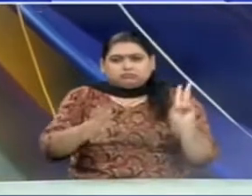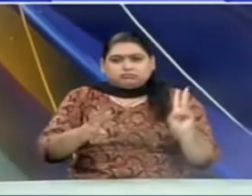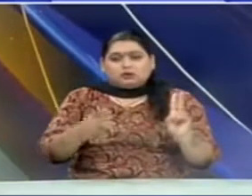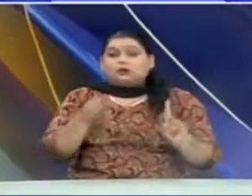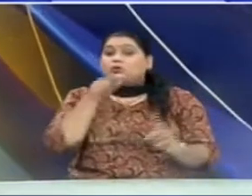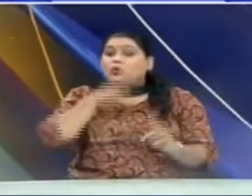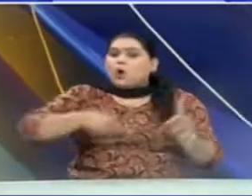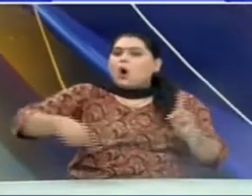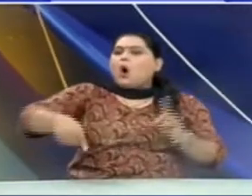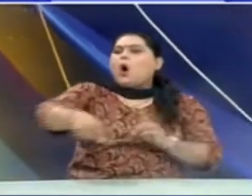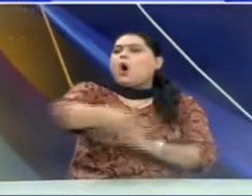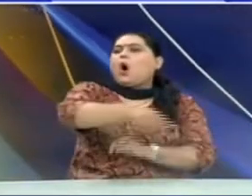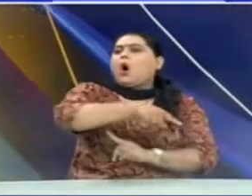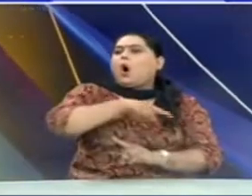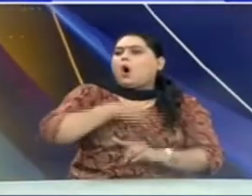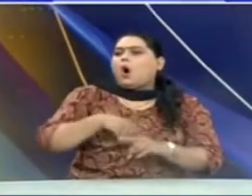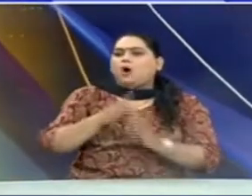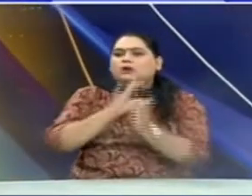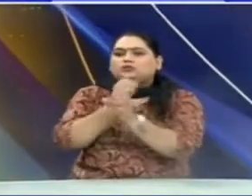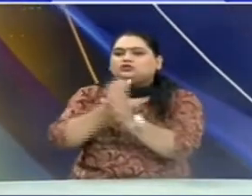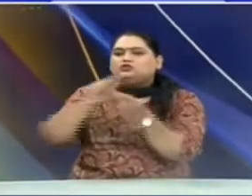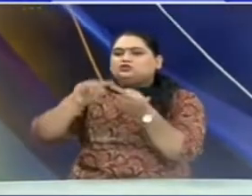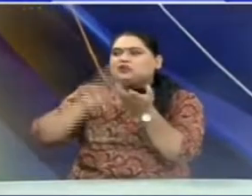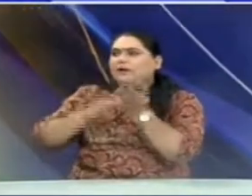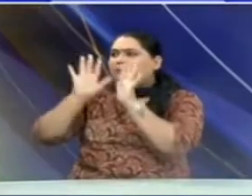समान बेचने के लिए बहुत बड़ा प्लाटफॉर्म मिल पाएगा